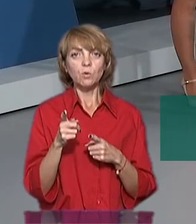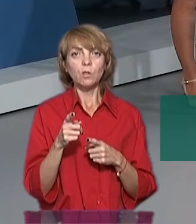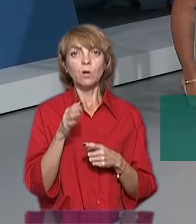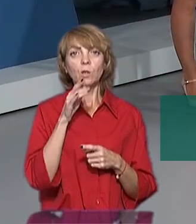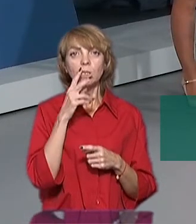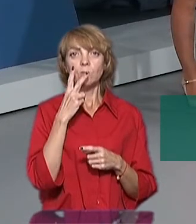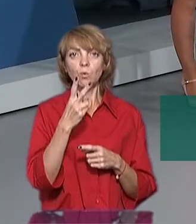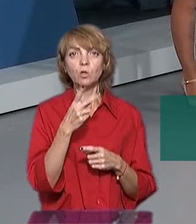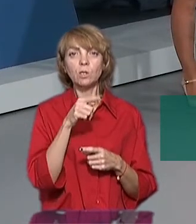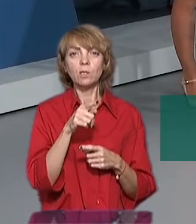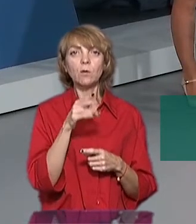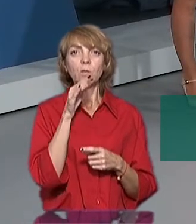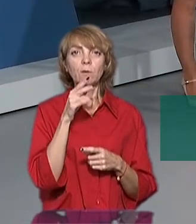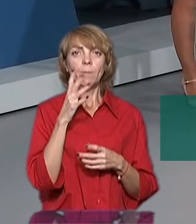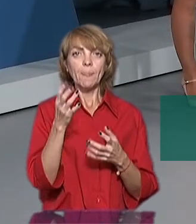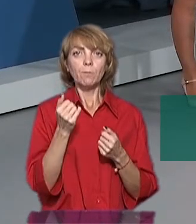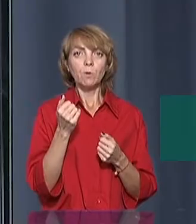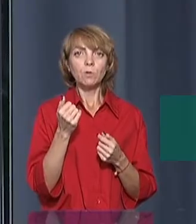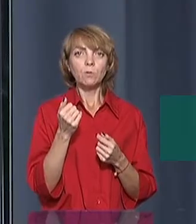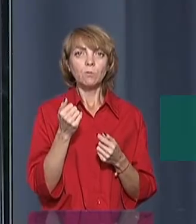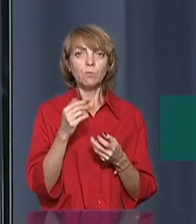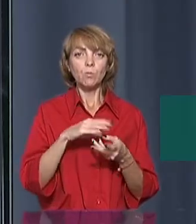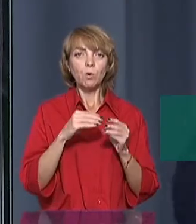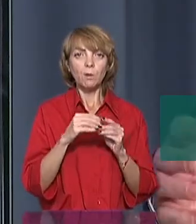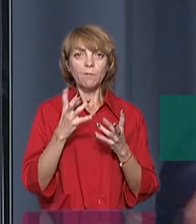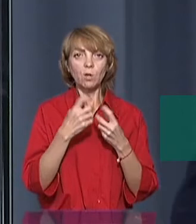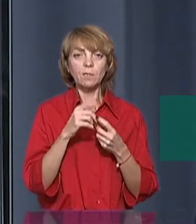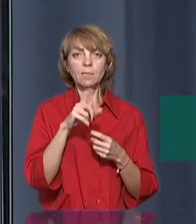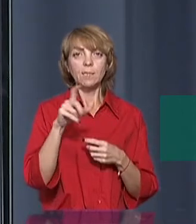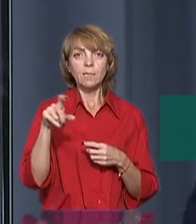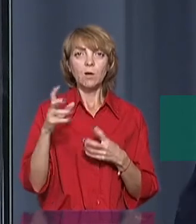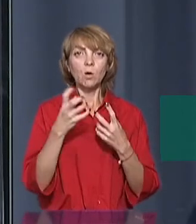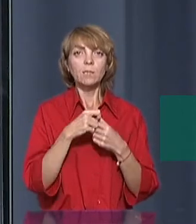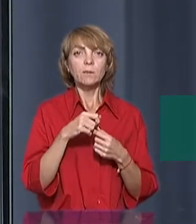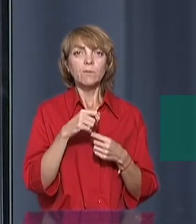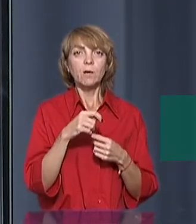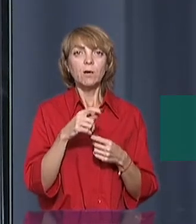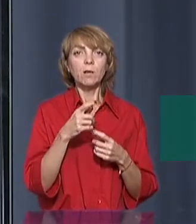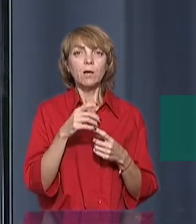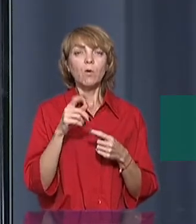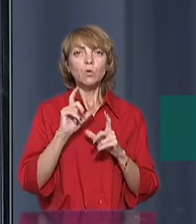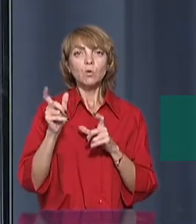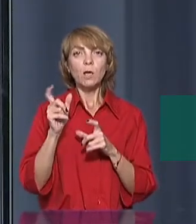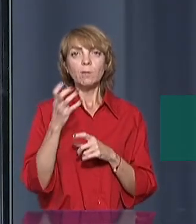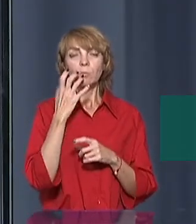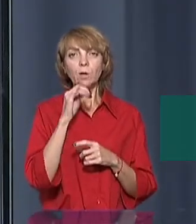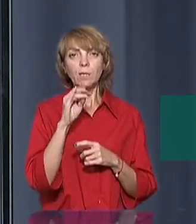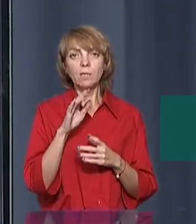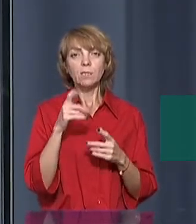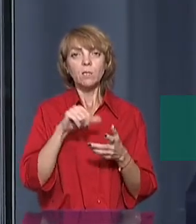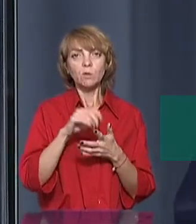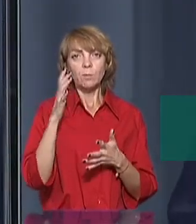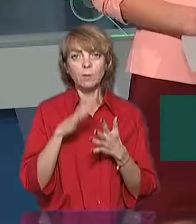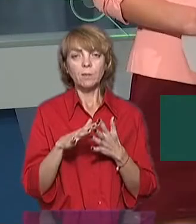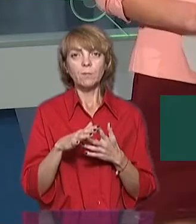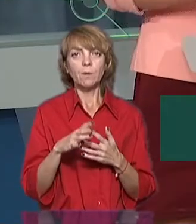коли дивишся на них, коли береш їх в проблемах, там, кількість населення, кількість відбуваємої теплової енергії, ну, як би, становиться зрозумічно.